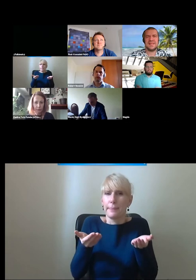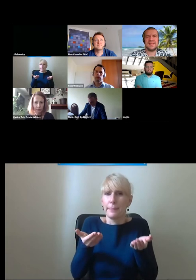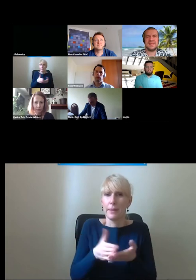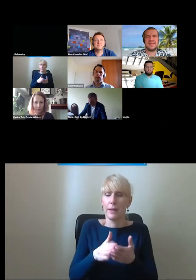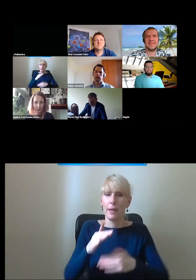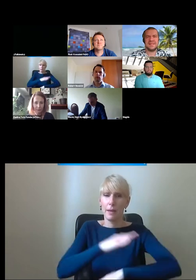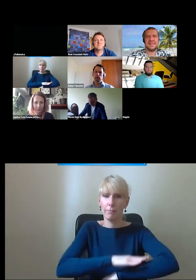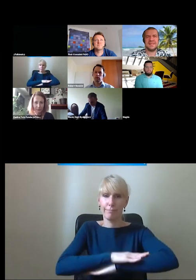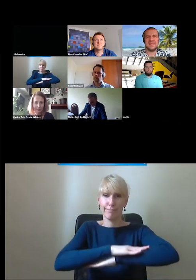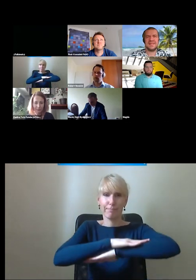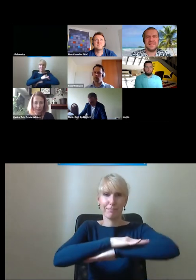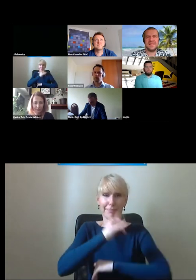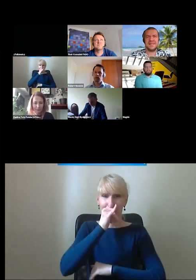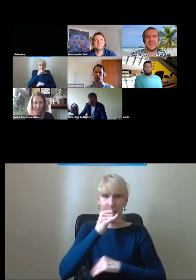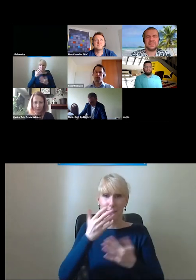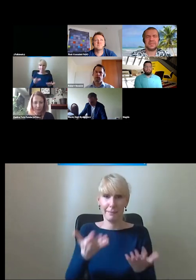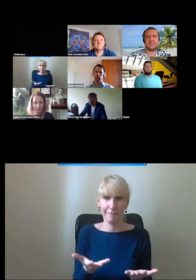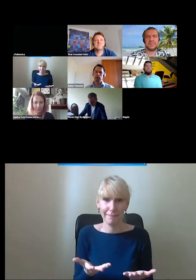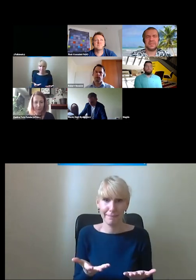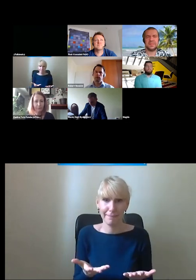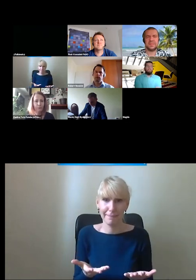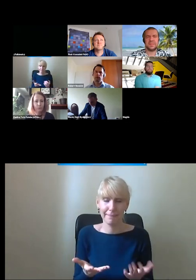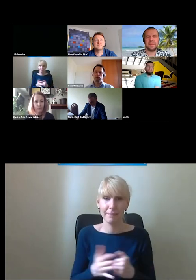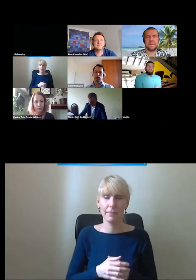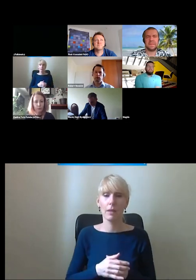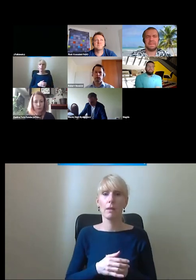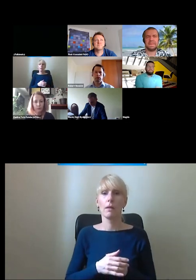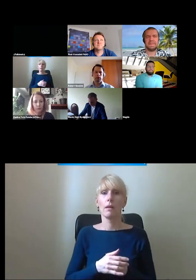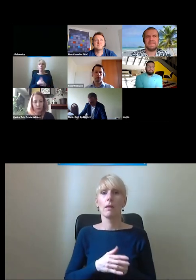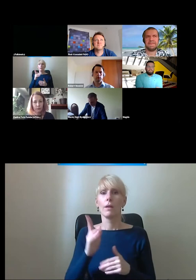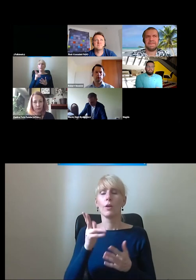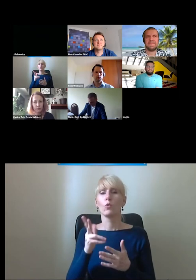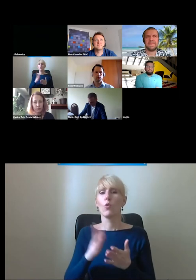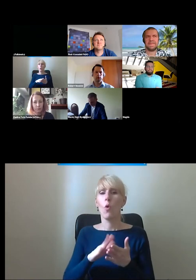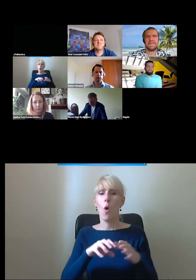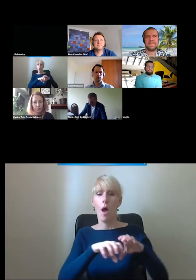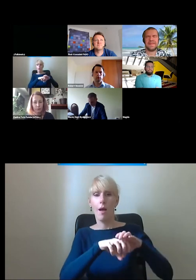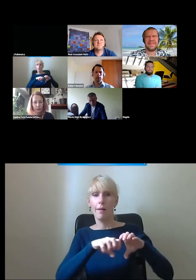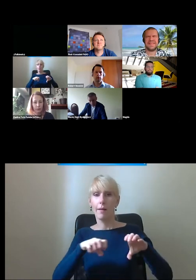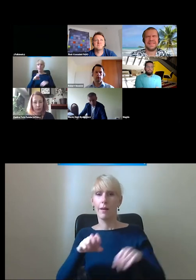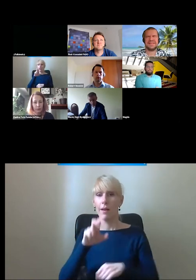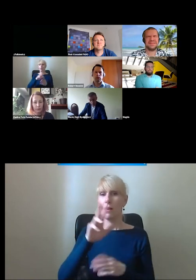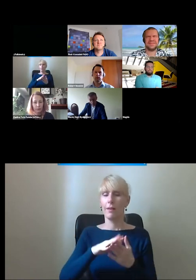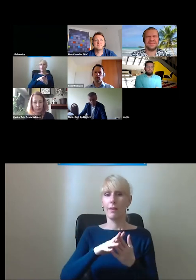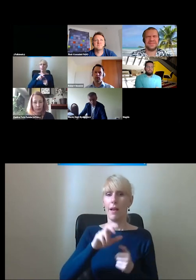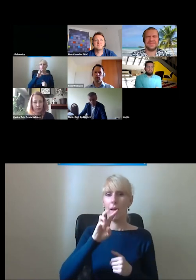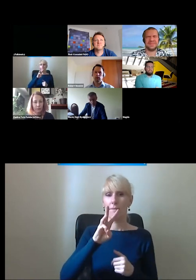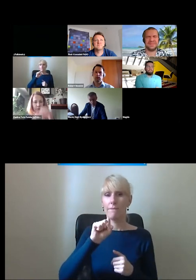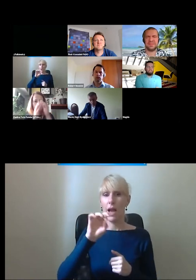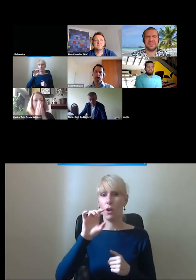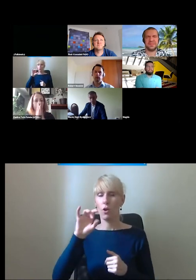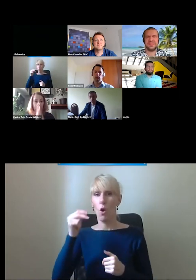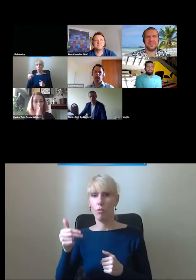przyschodowa przedźwignąć. Skończyło się to z holowaniem wagonu razem z nią, znaczy z holowaniem, z jazdem na